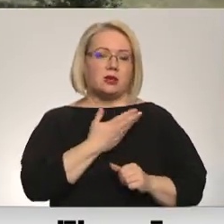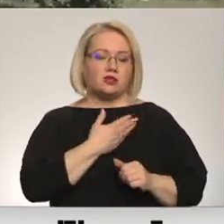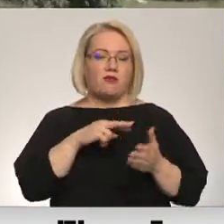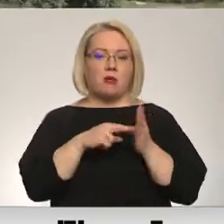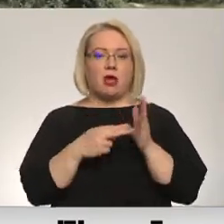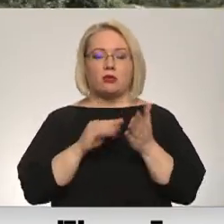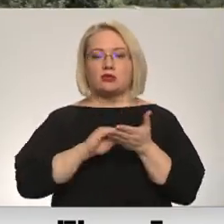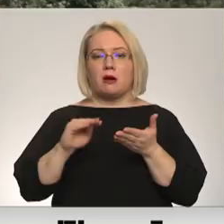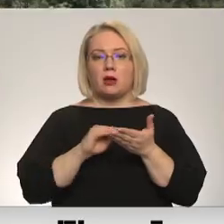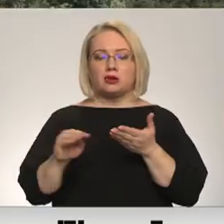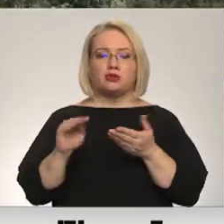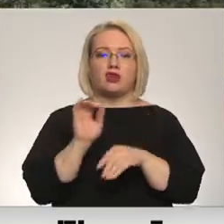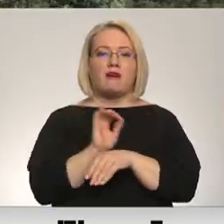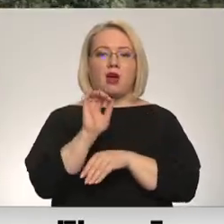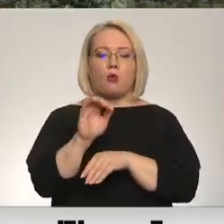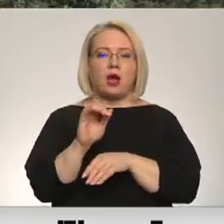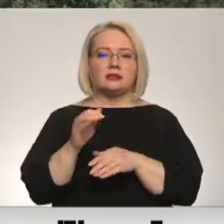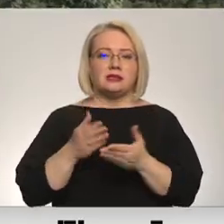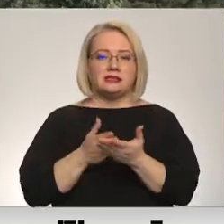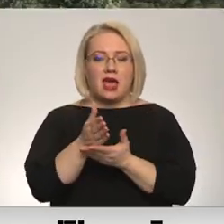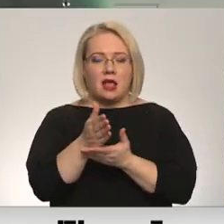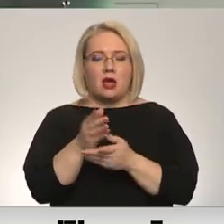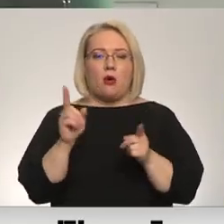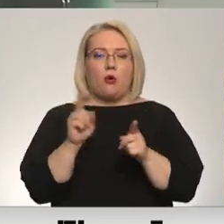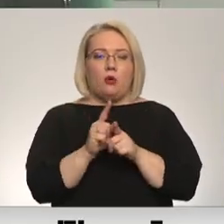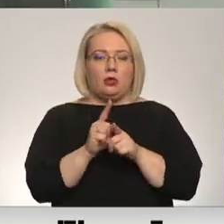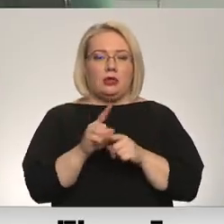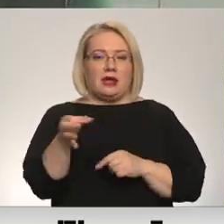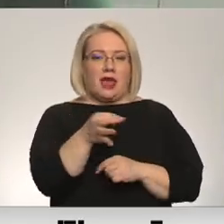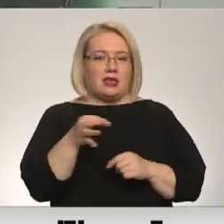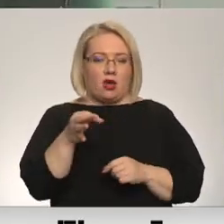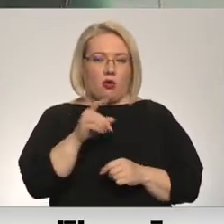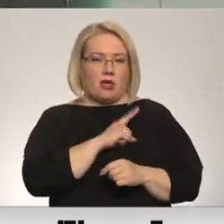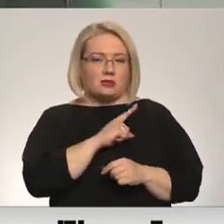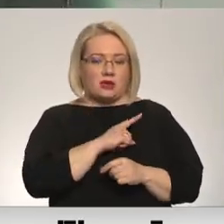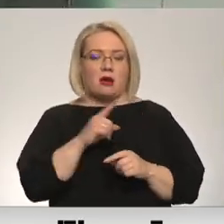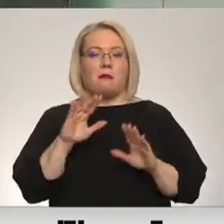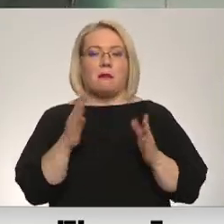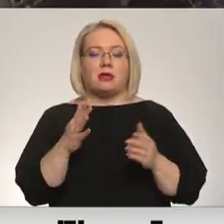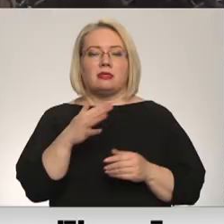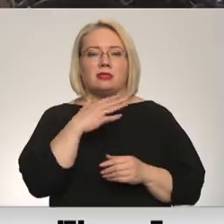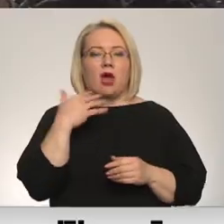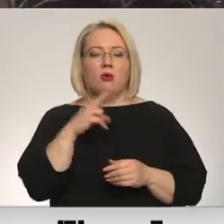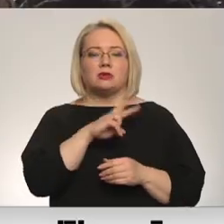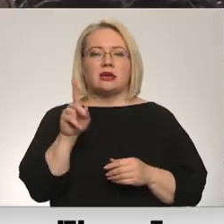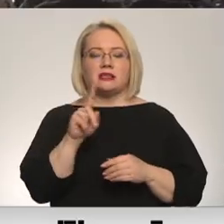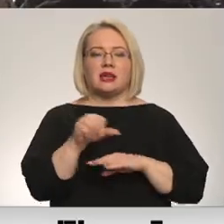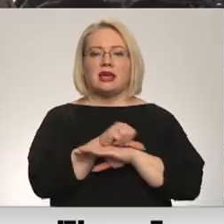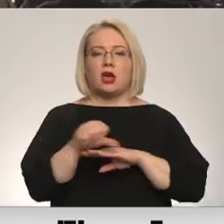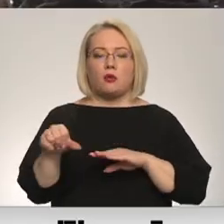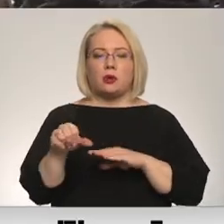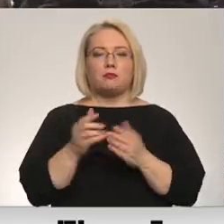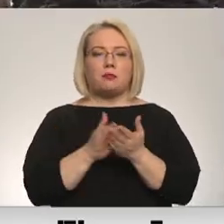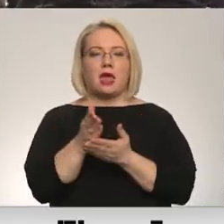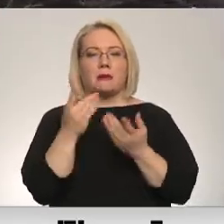aprakstītie evakuācijas ceļu un palīdzības organizēšana reģionā. Taču konkrētas lietas šobrīd Natāļa Vecva gargan nemin, jo daudz kas no tā ir ierobežotas pieejamības